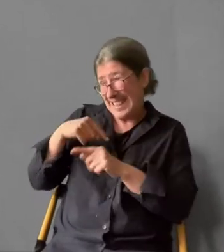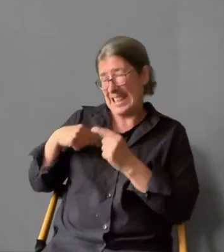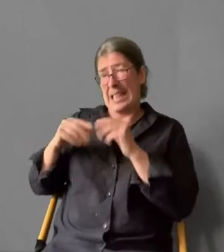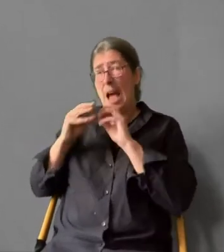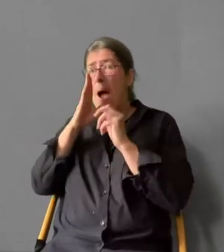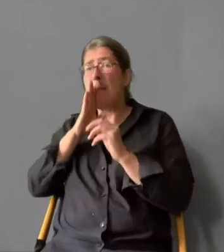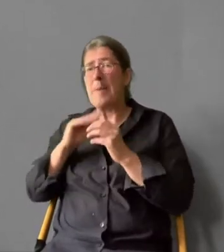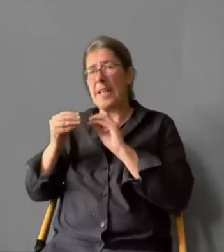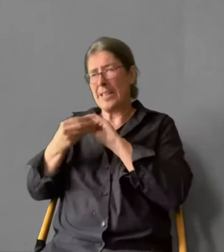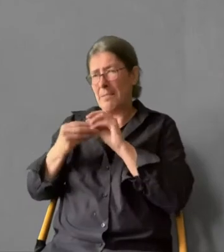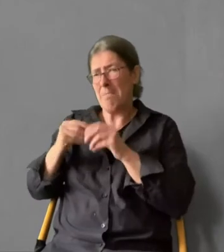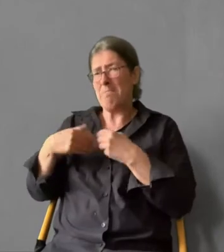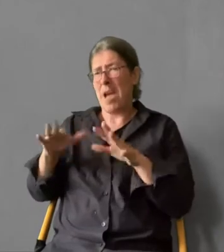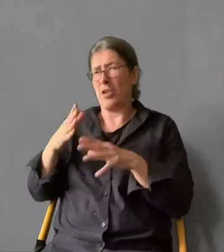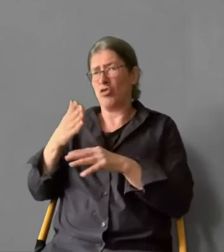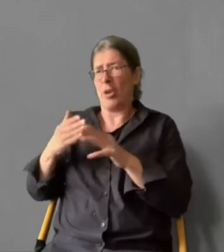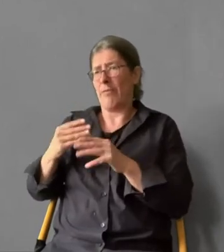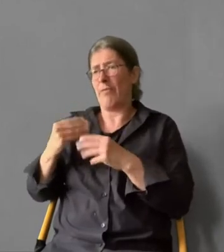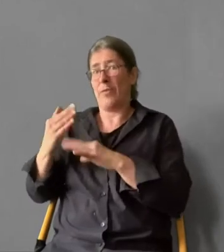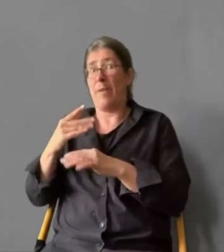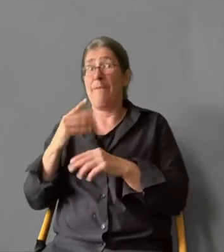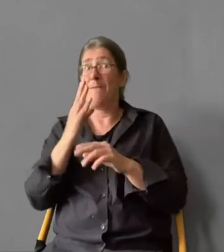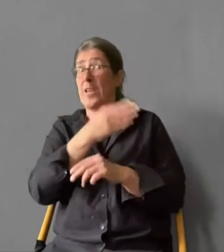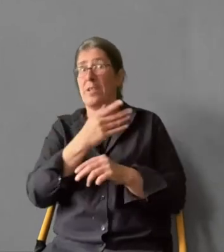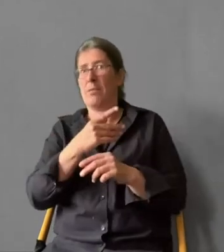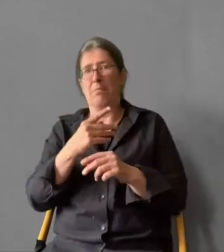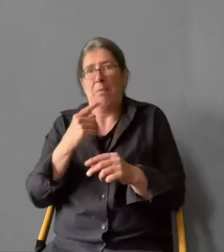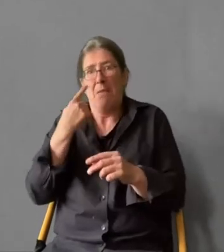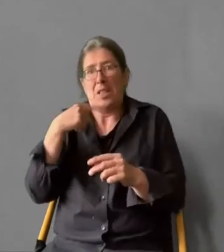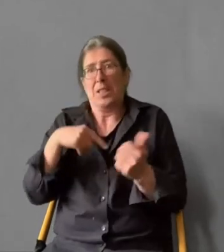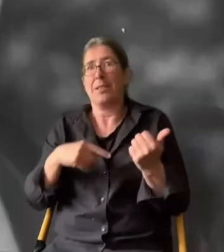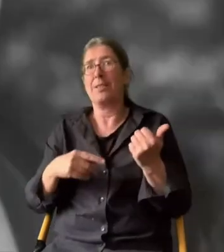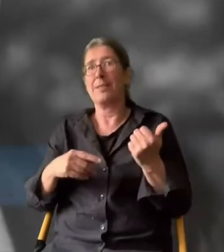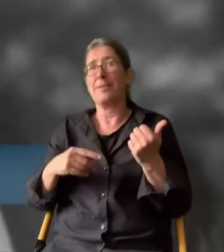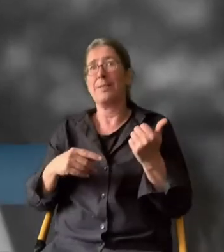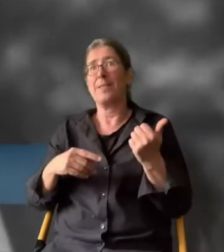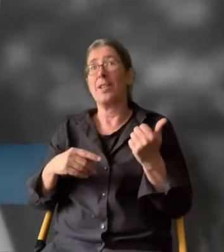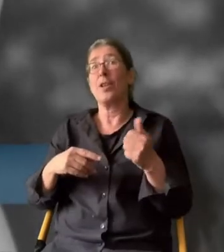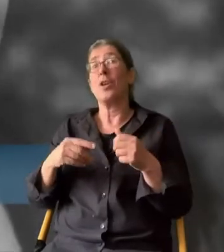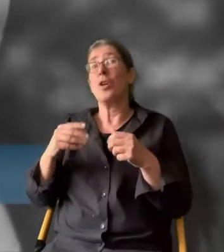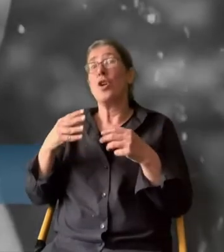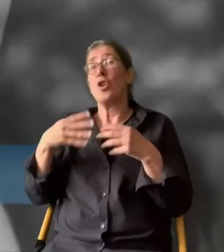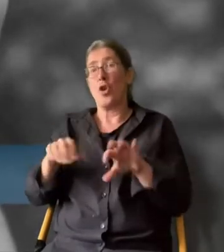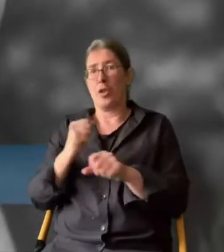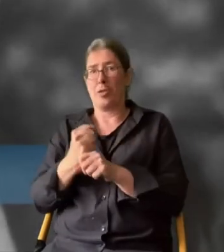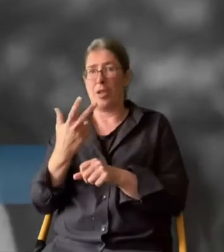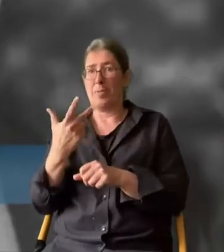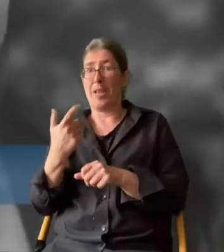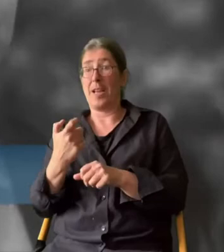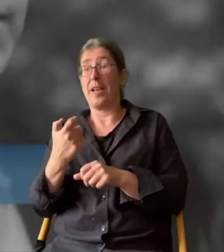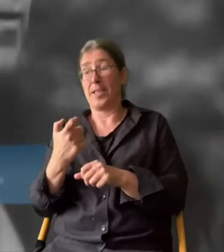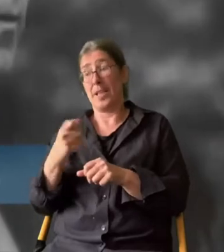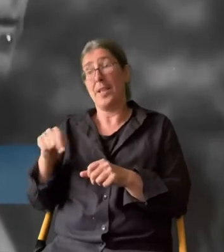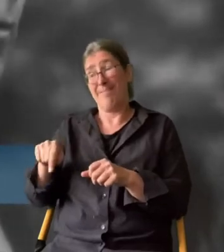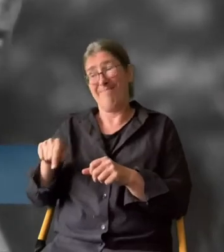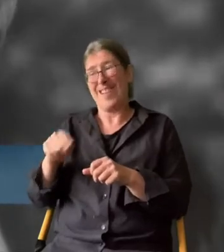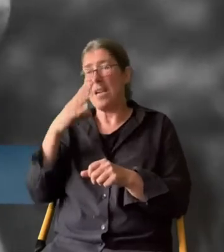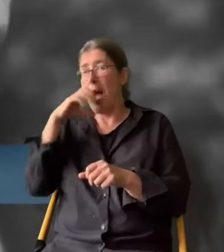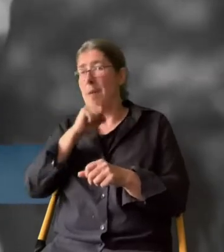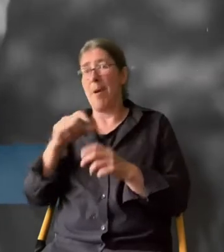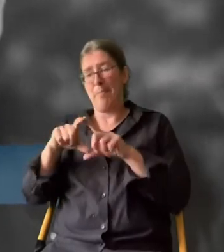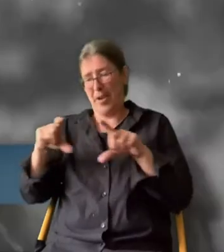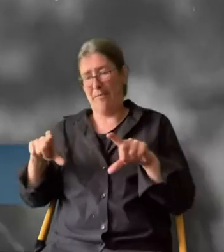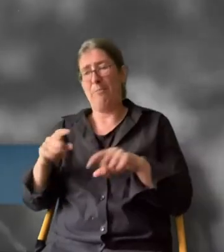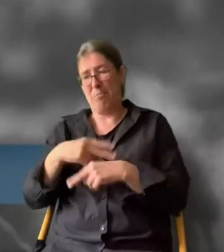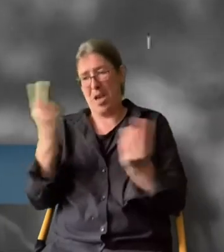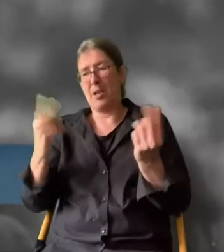Dunkelkammern der Macht argumentiert er viel scharfer, als es die Westmächte wissen dürfen. Erst 1932 wird ein geheimer